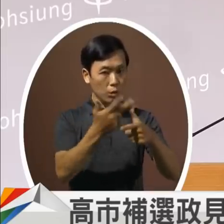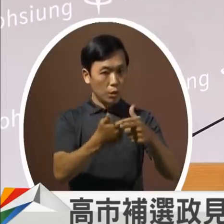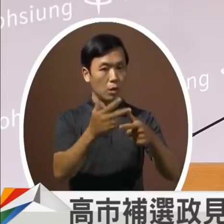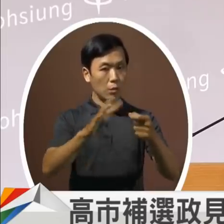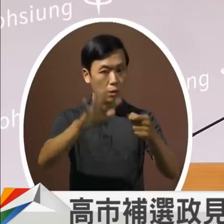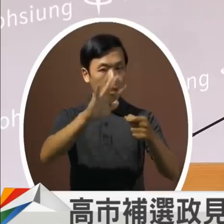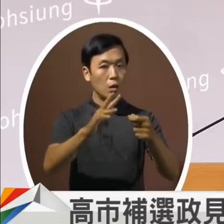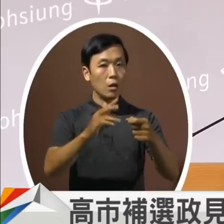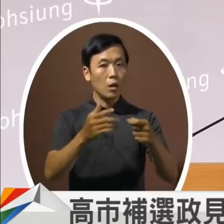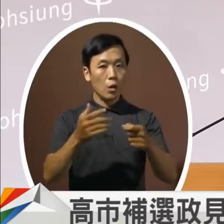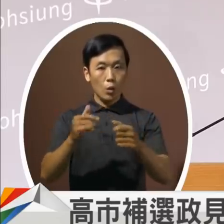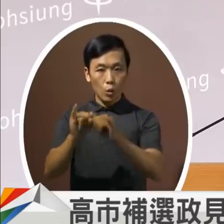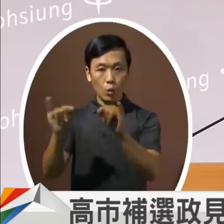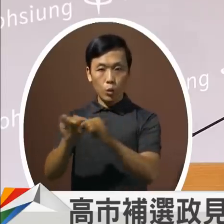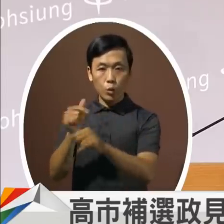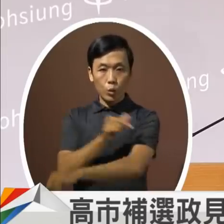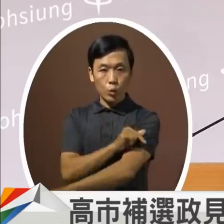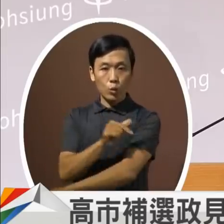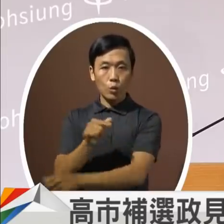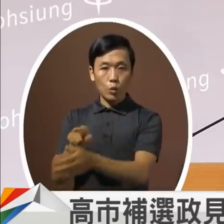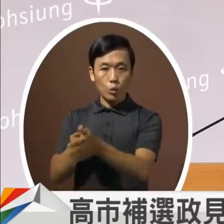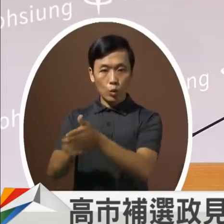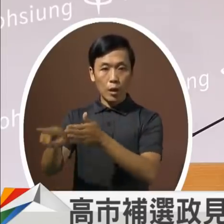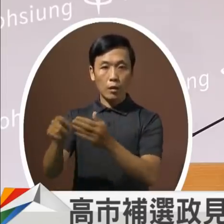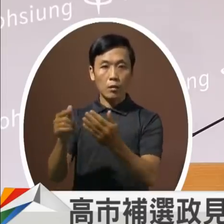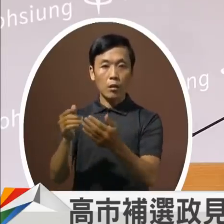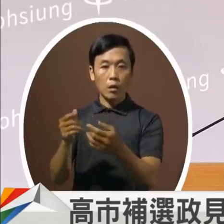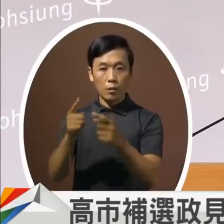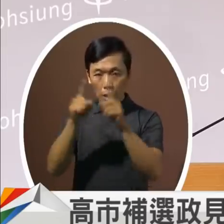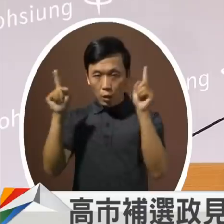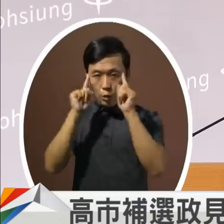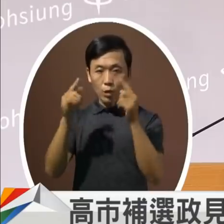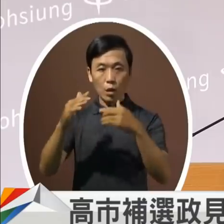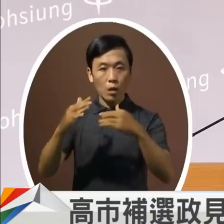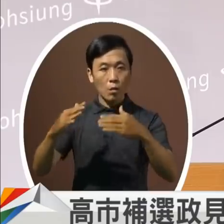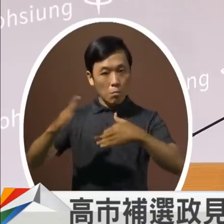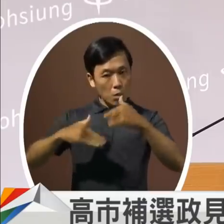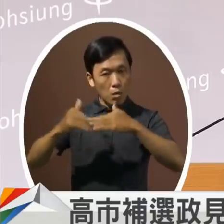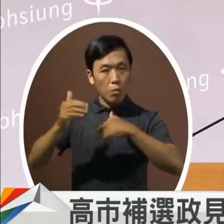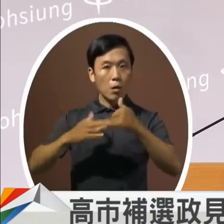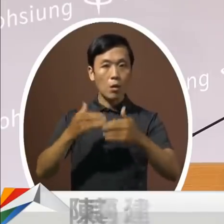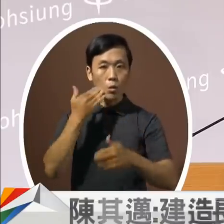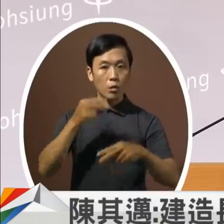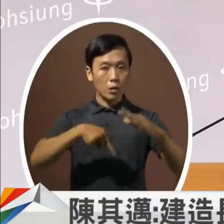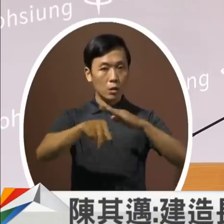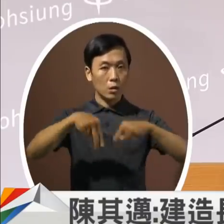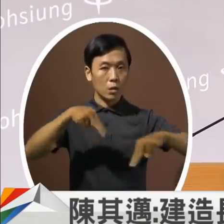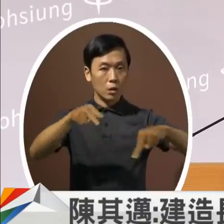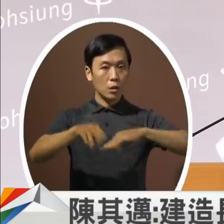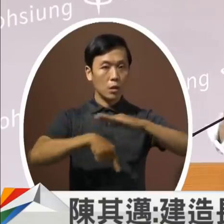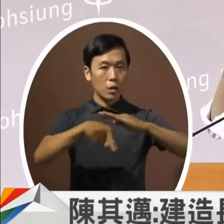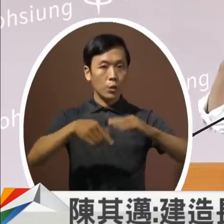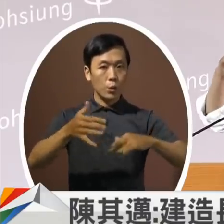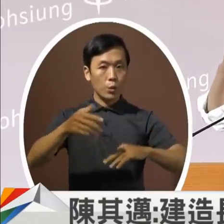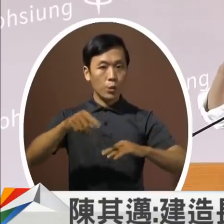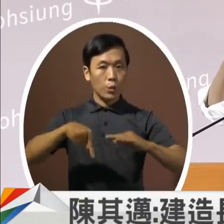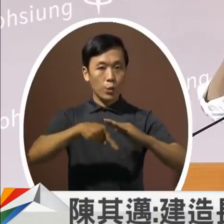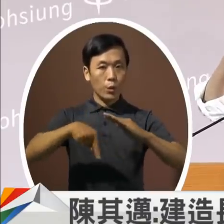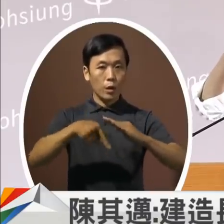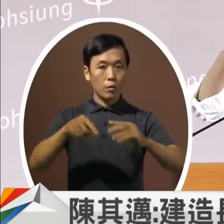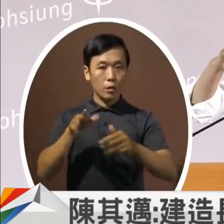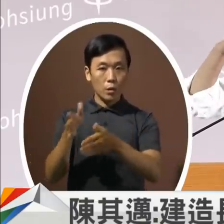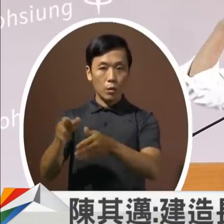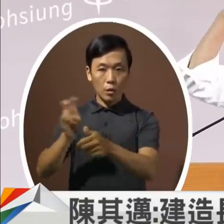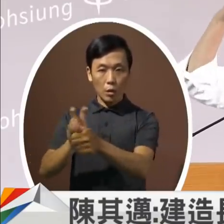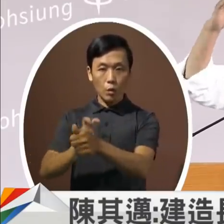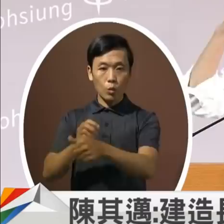我们的护专等等护理学校大学能够充分的合作一方面我们在行政院推动包括让整个照护人员的薪